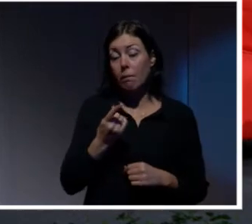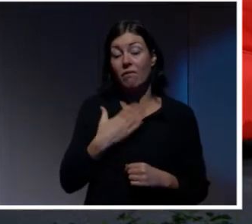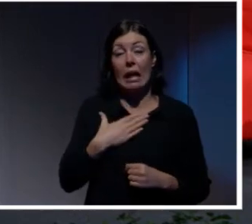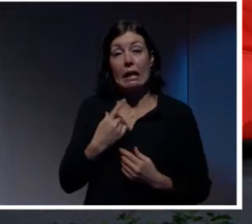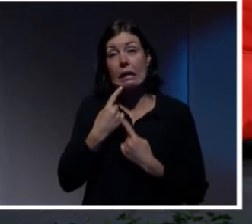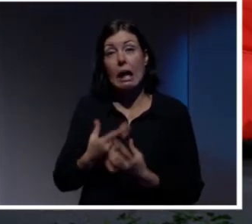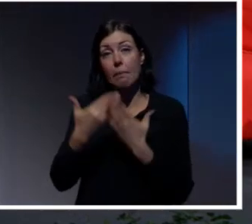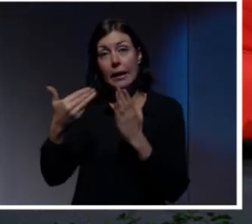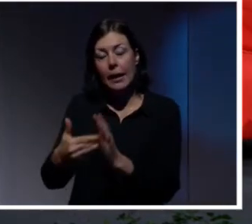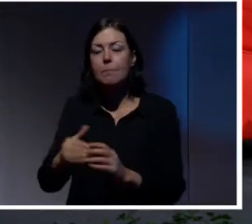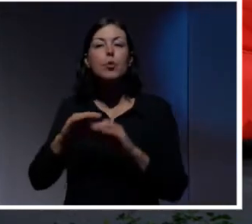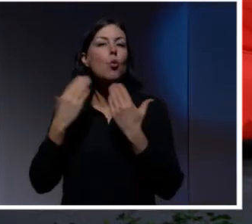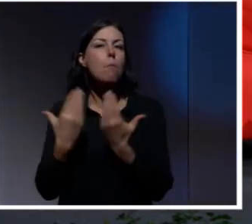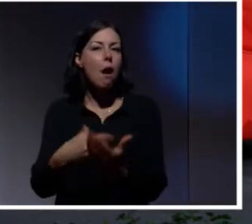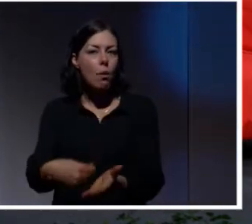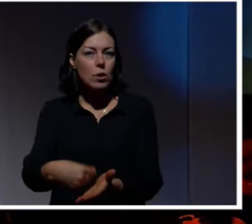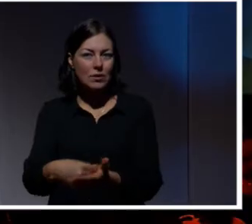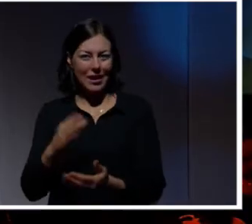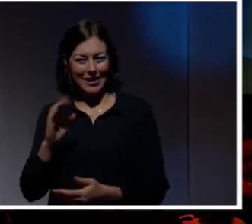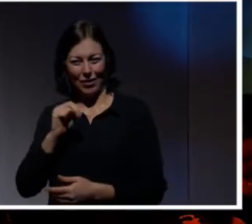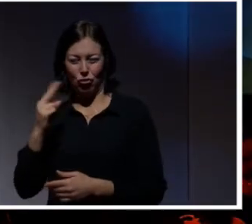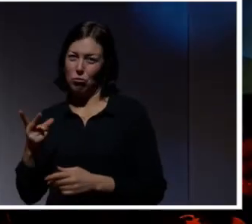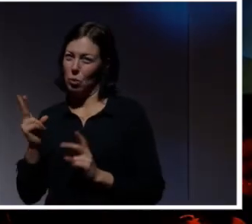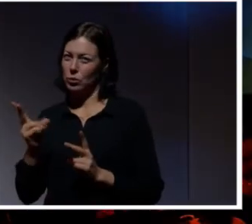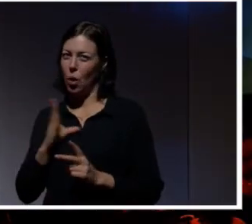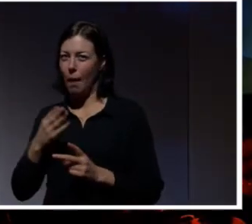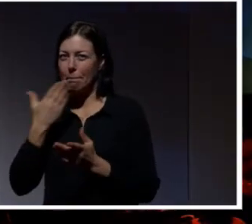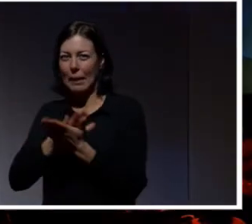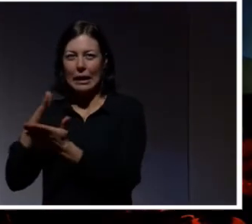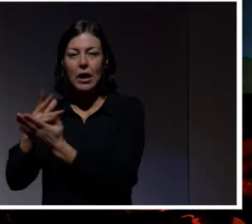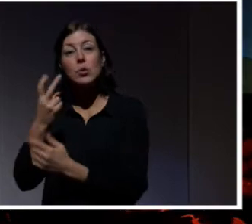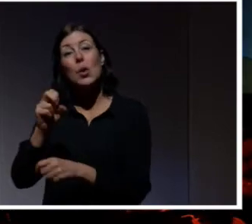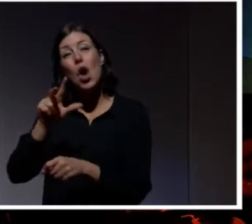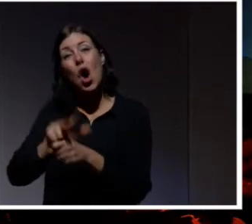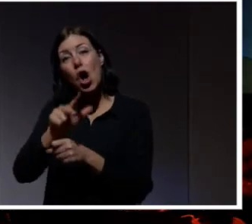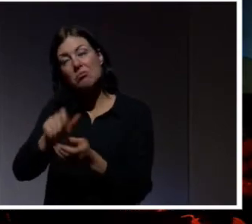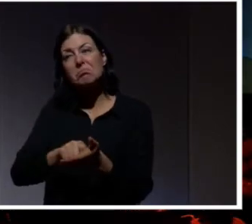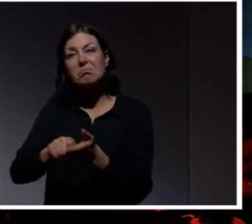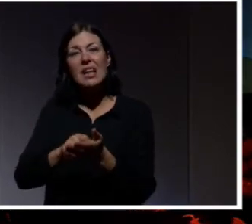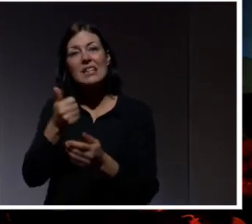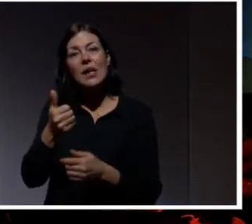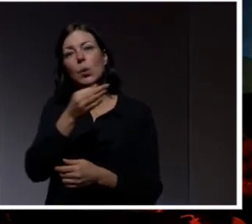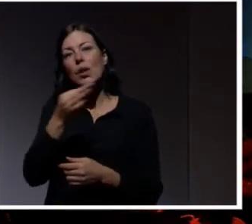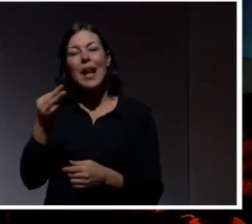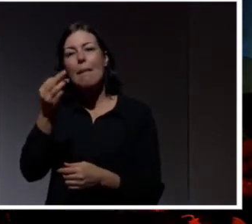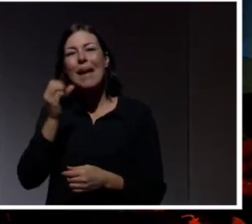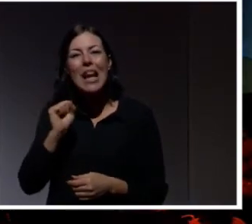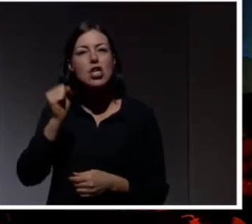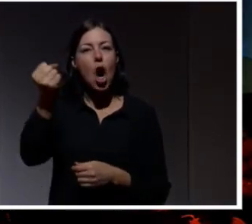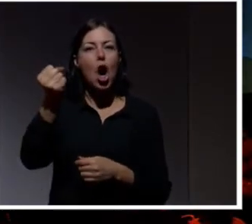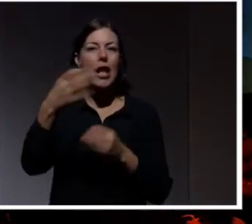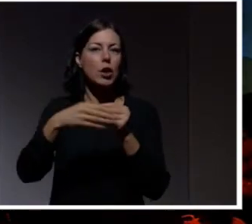Och den globala kostnaden. Det hade ju Jenny bilder på också. 2018 uppskattade man det till 600 miljarder dollar.